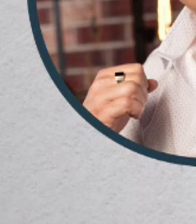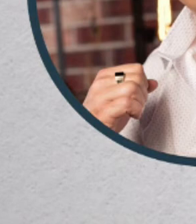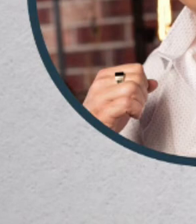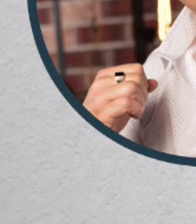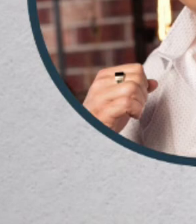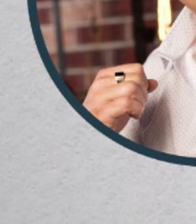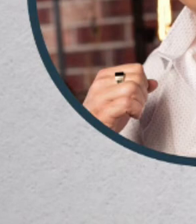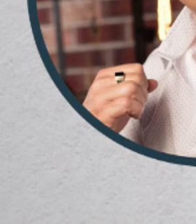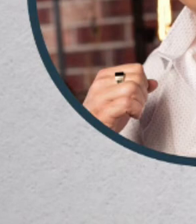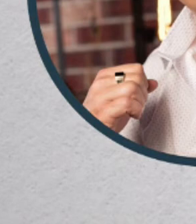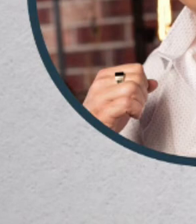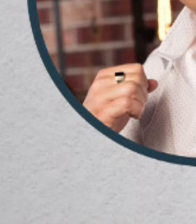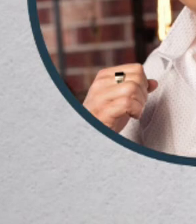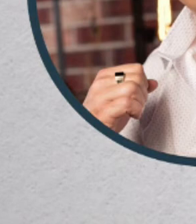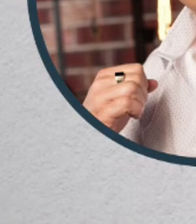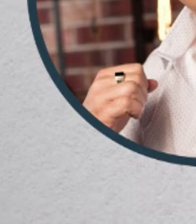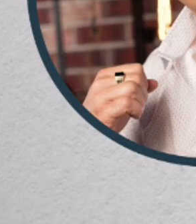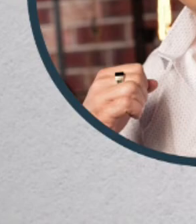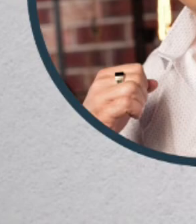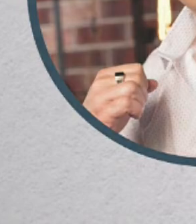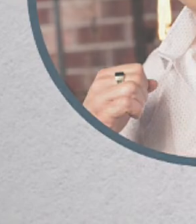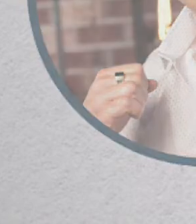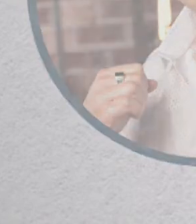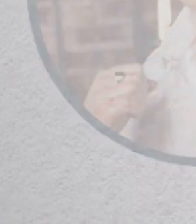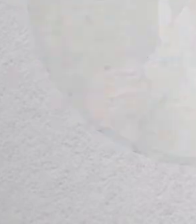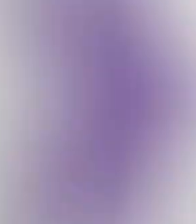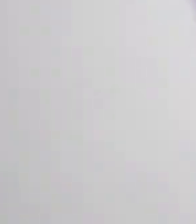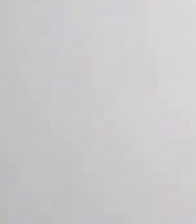області. Член політичної партії «Разом сила». Самолисуванець.